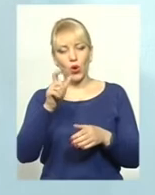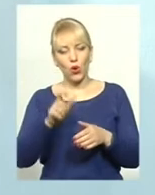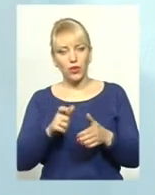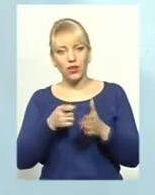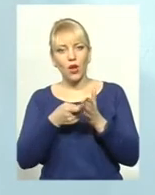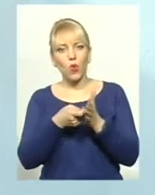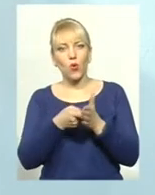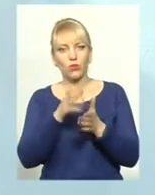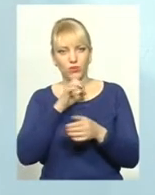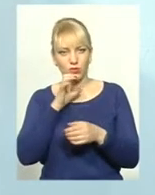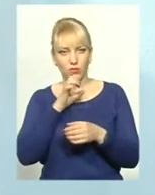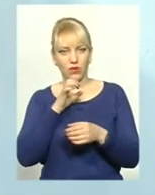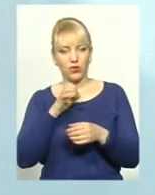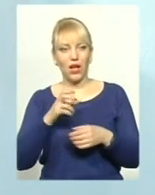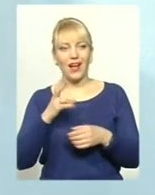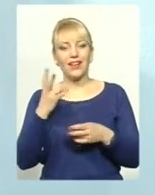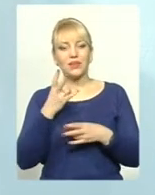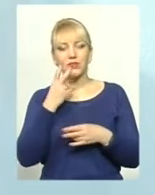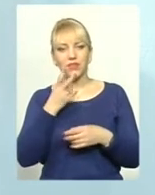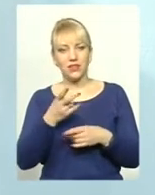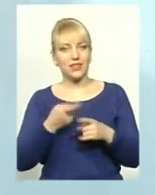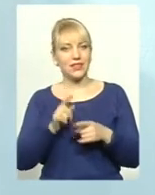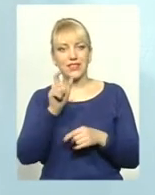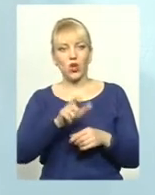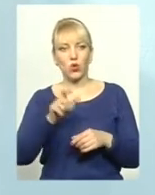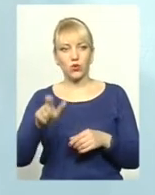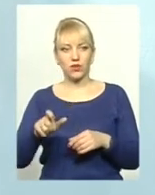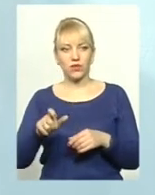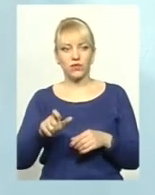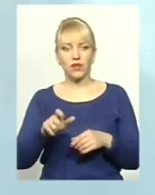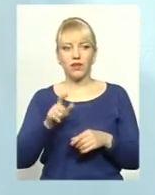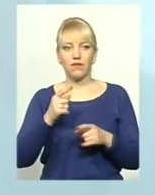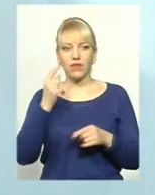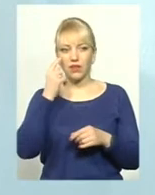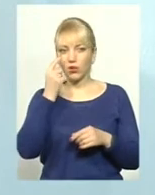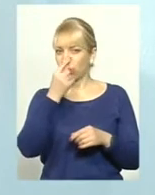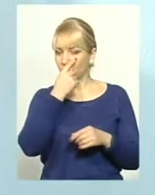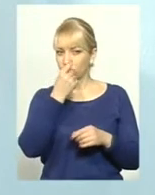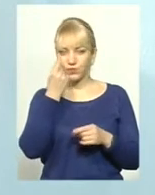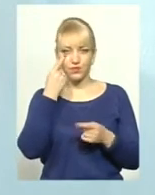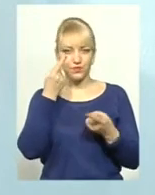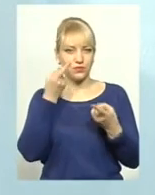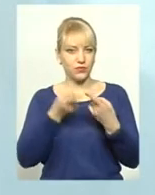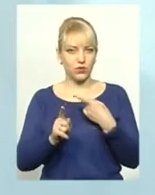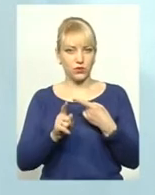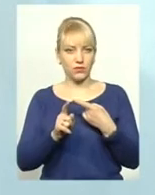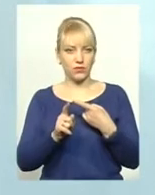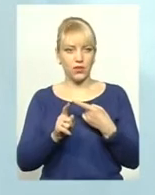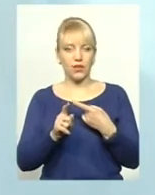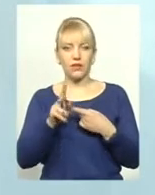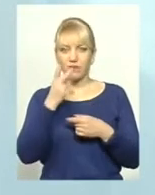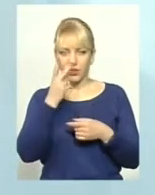придивлятися. Ці люди, вони, в них очі трошки не такі, як в людини, годує. Це буде видно.